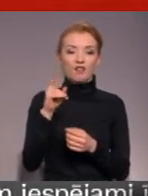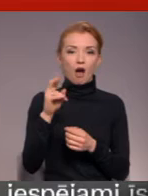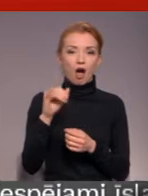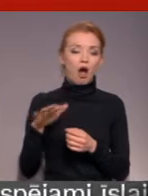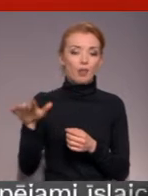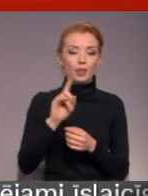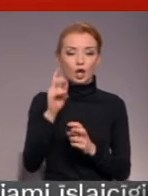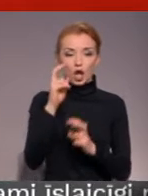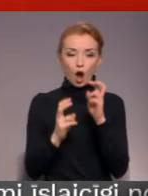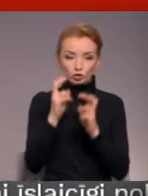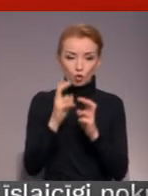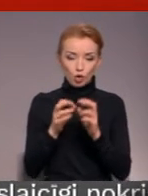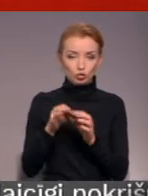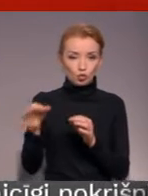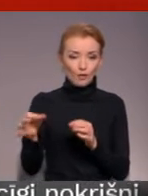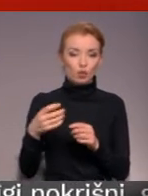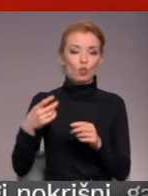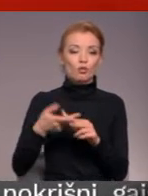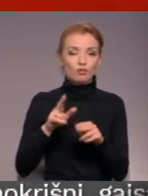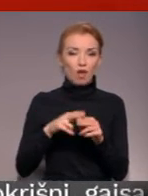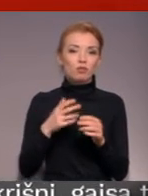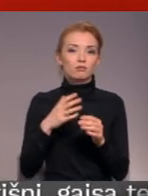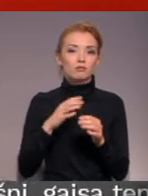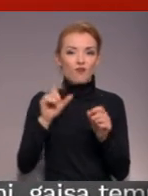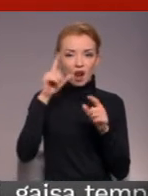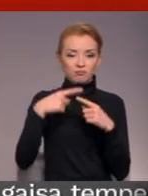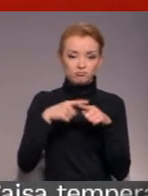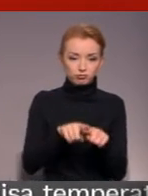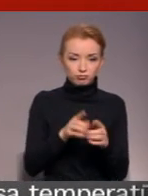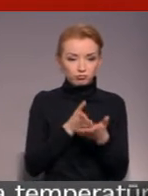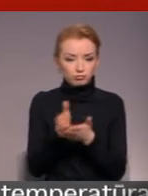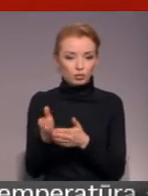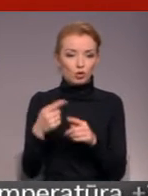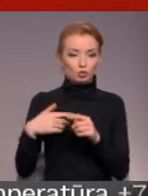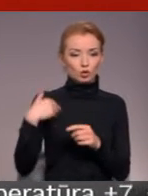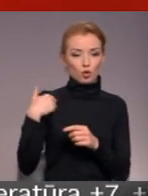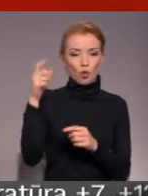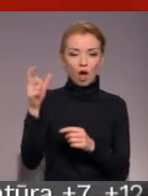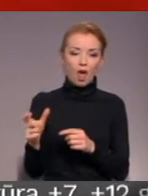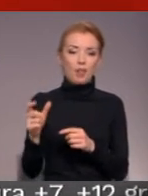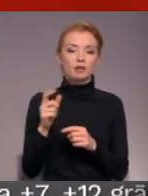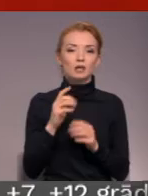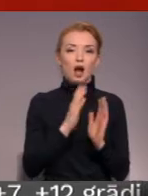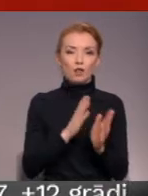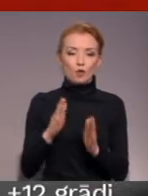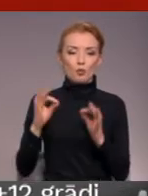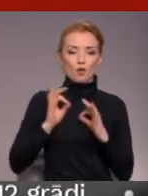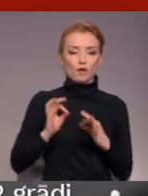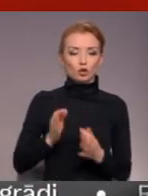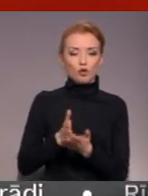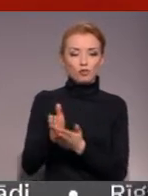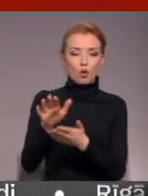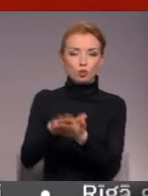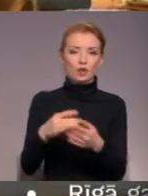mēs uzsvaru liekam vairāk šīm tehnoloģijām un no skolānu viedokķi vēlgoties sagatotību vairāk kādai profesionālai ievirdzēji pieši uz šo